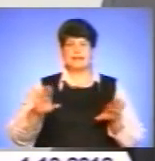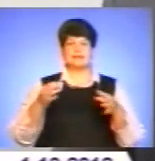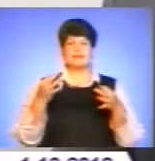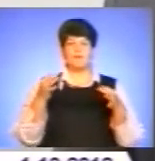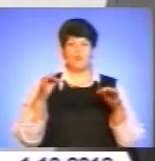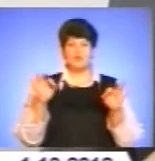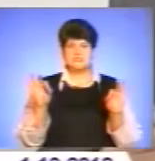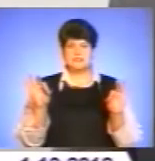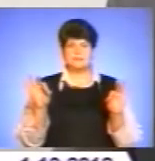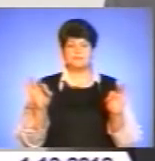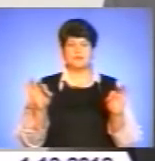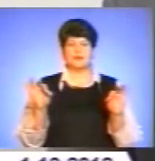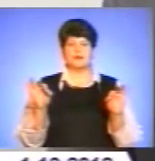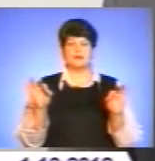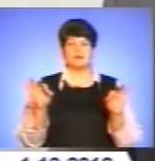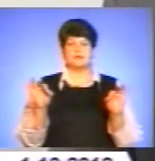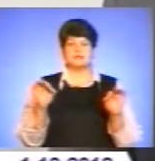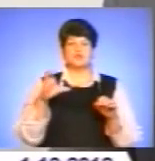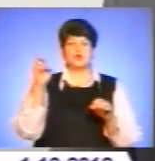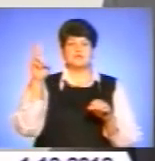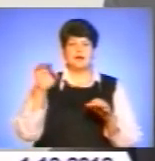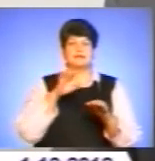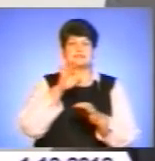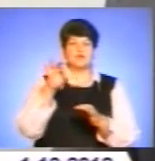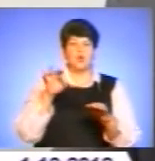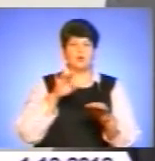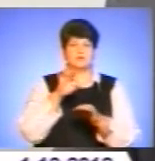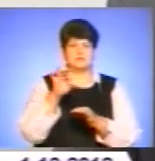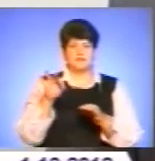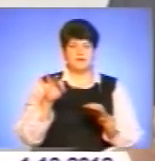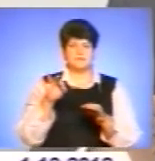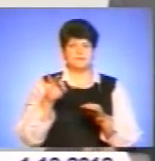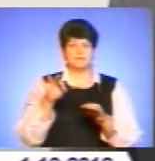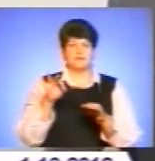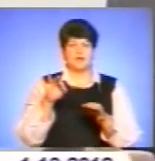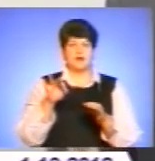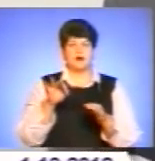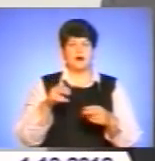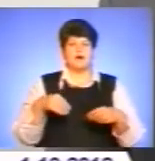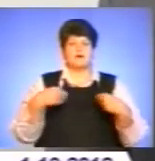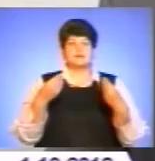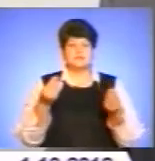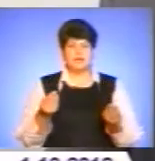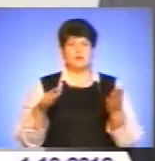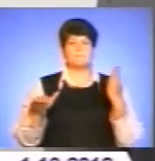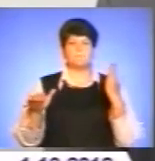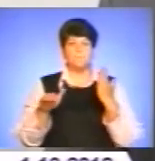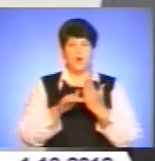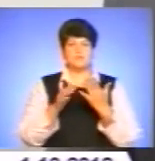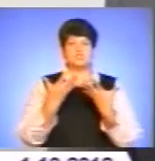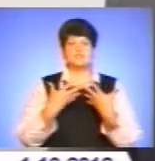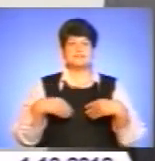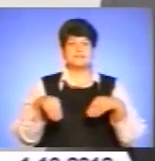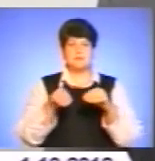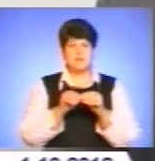профилактику соціального сиротства, оказання допомоги семье,